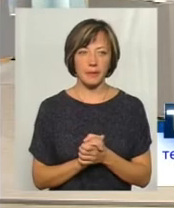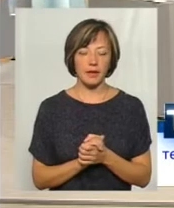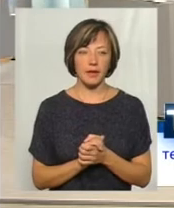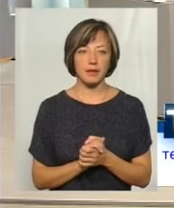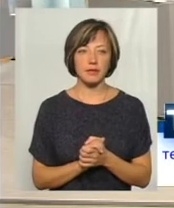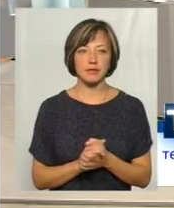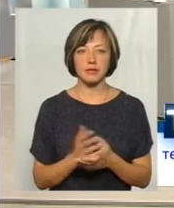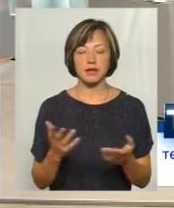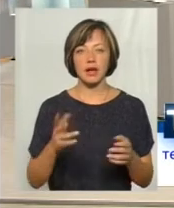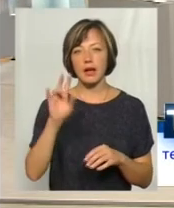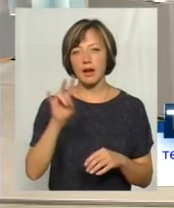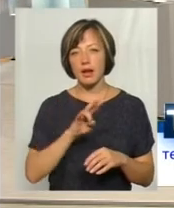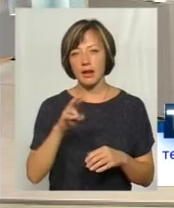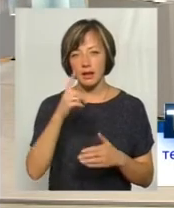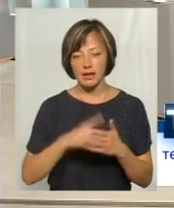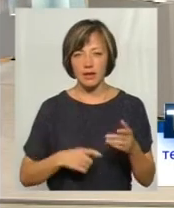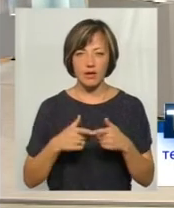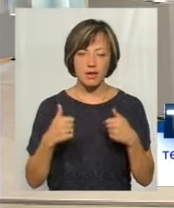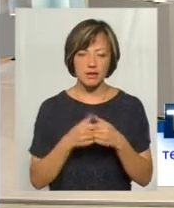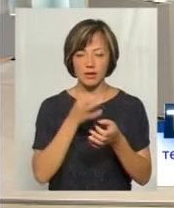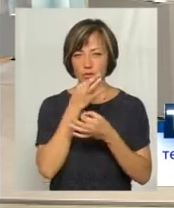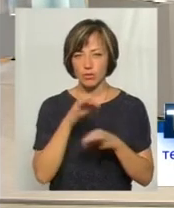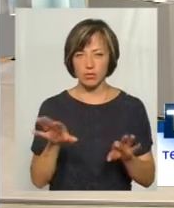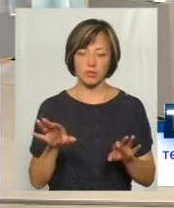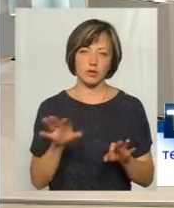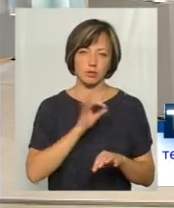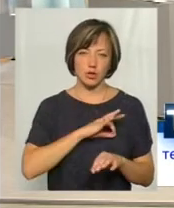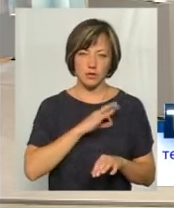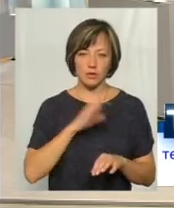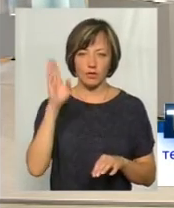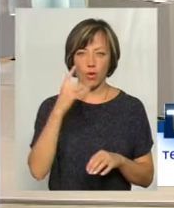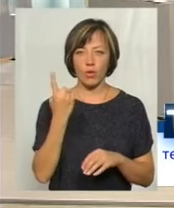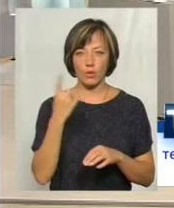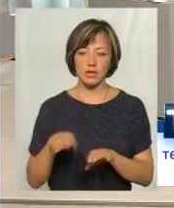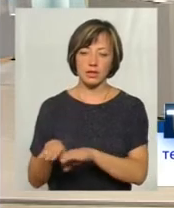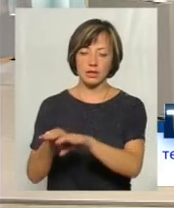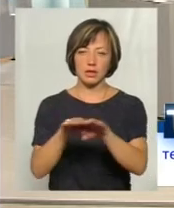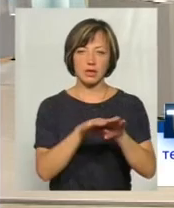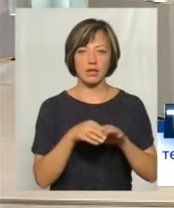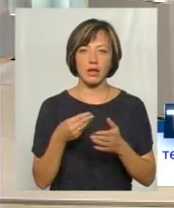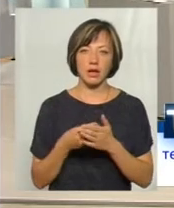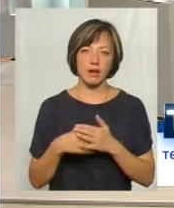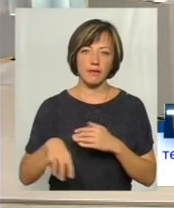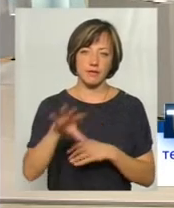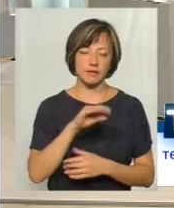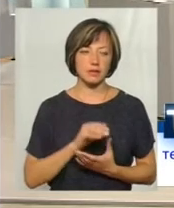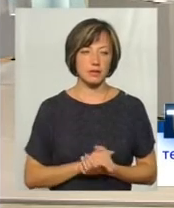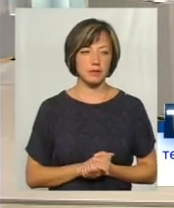релігійних організацій і інших споживачів. Тобто, один тариф для всіх груп споживачів.